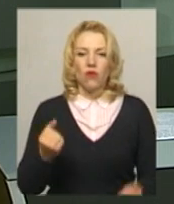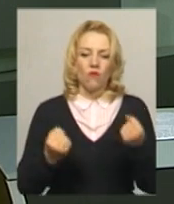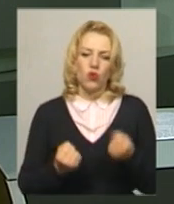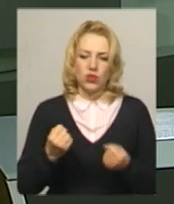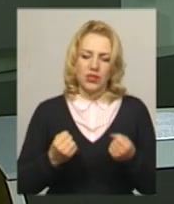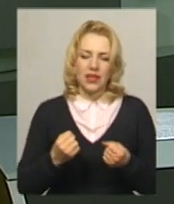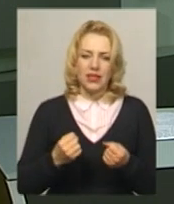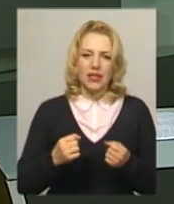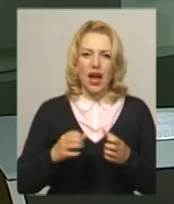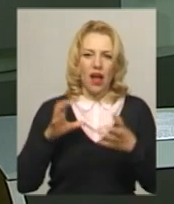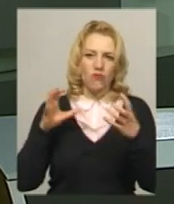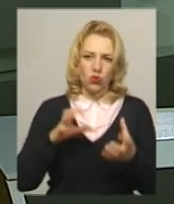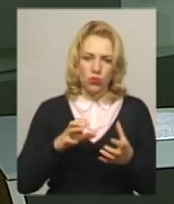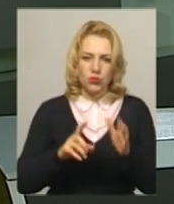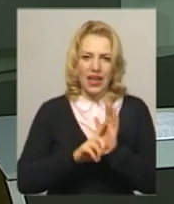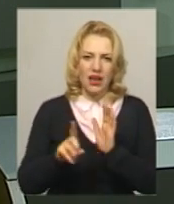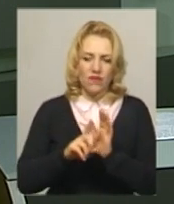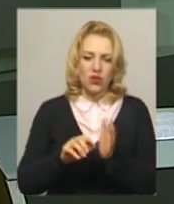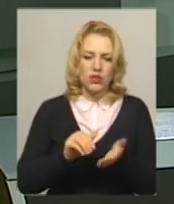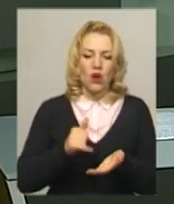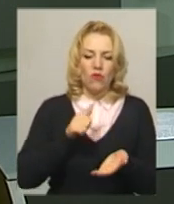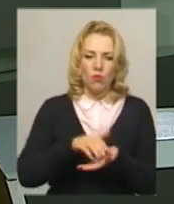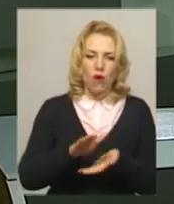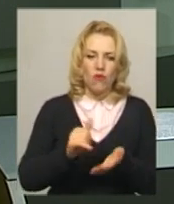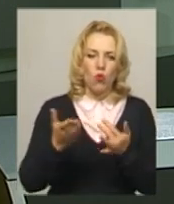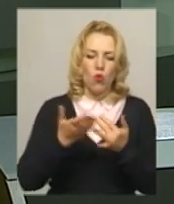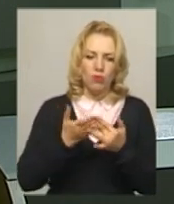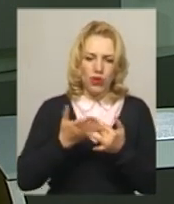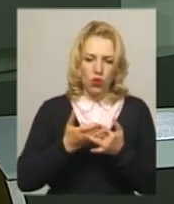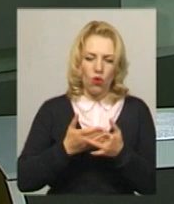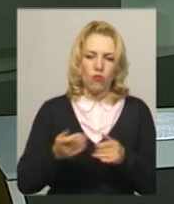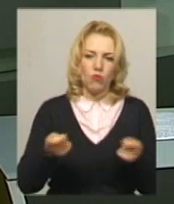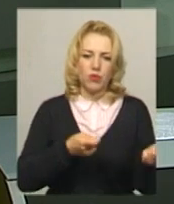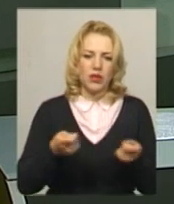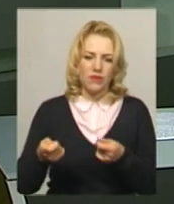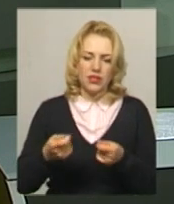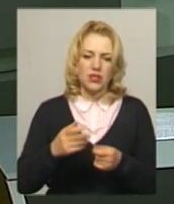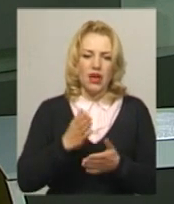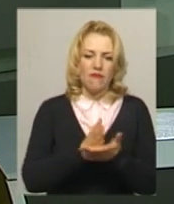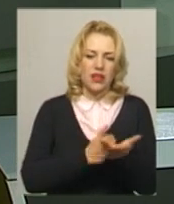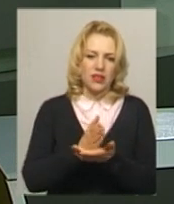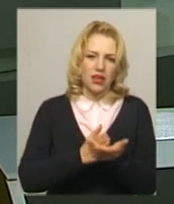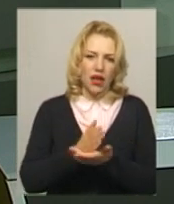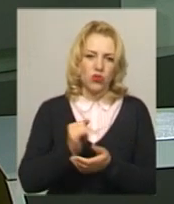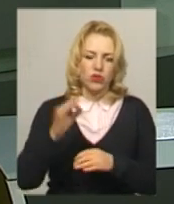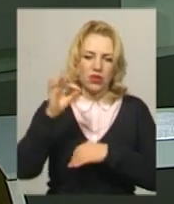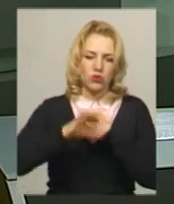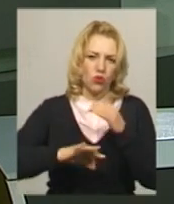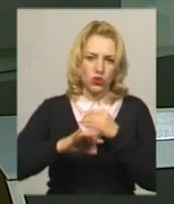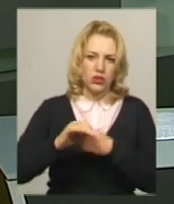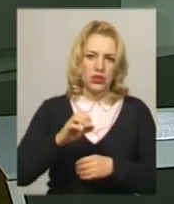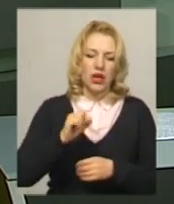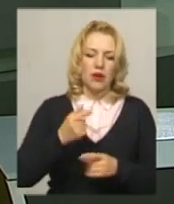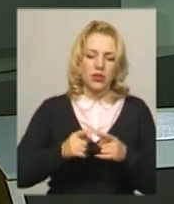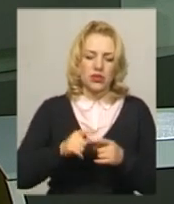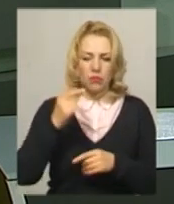із рейсових автобусів Хмельниччини відмовив у пільговому перевезенні ветерану бойових дій на сході України Олександру Дарморосу. Про це нам